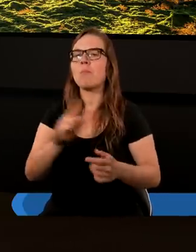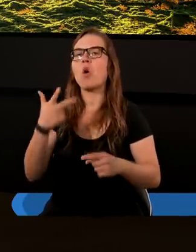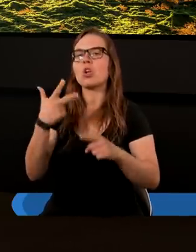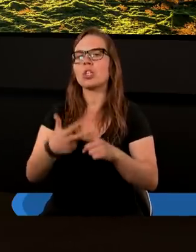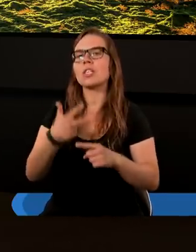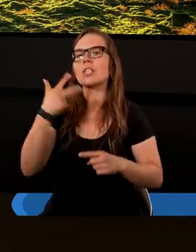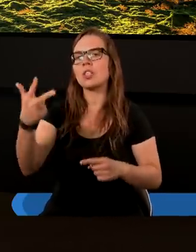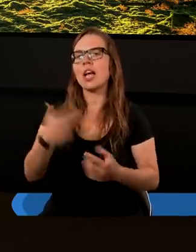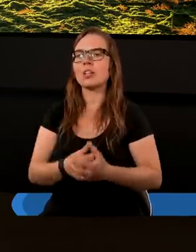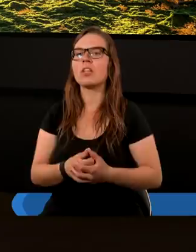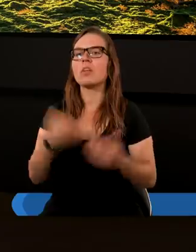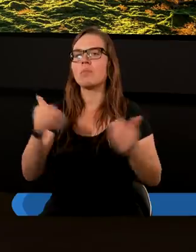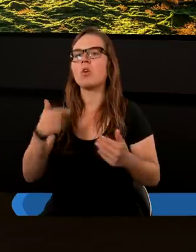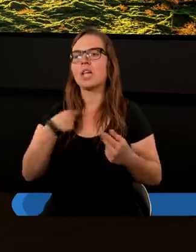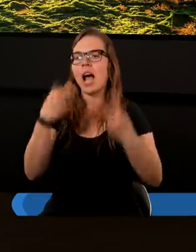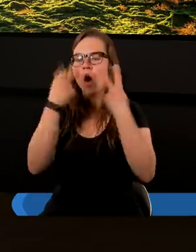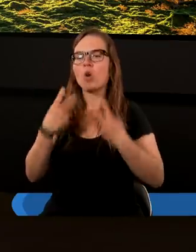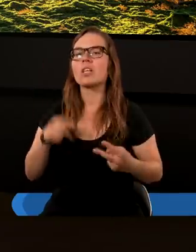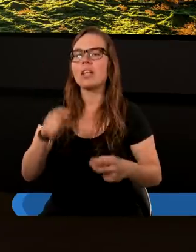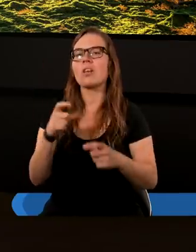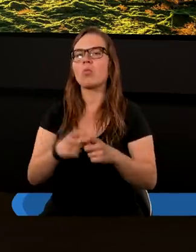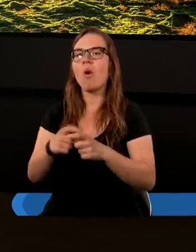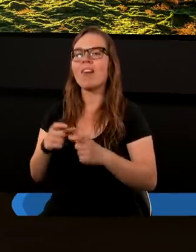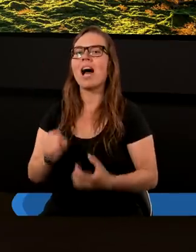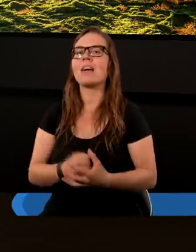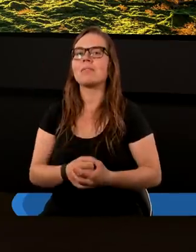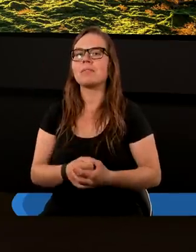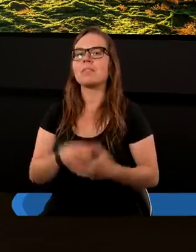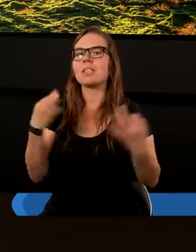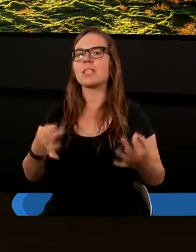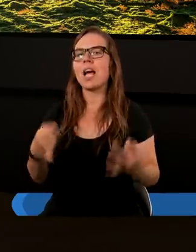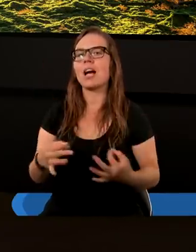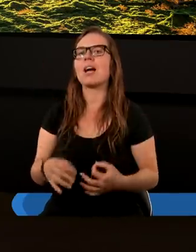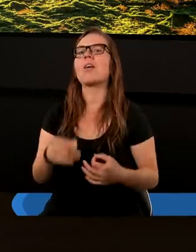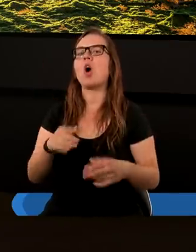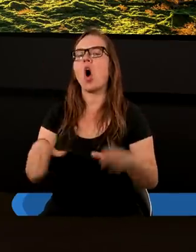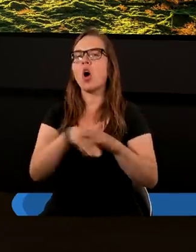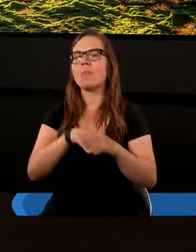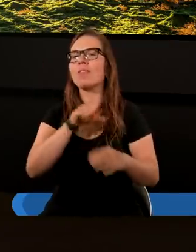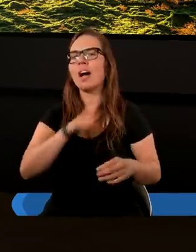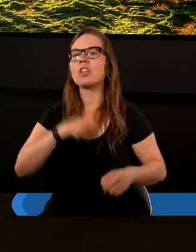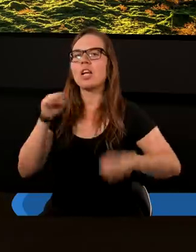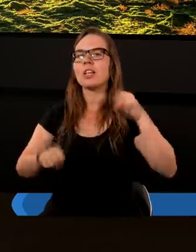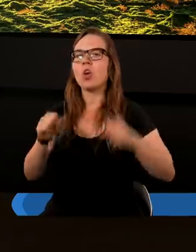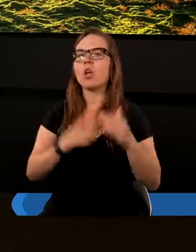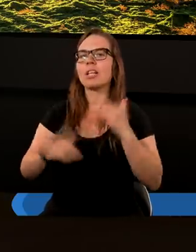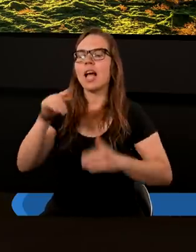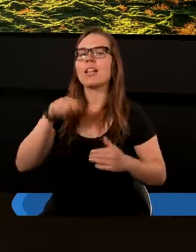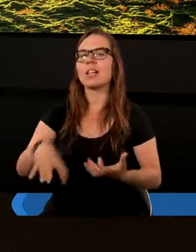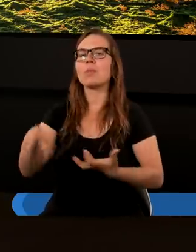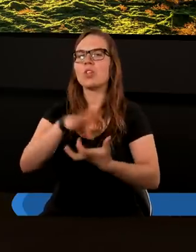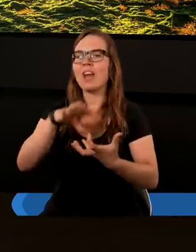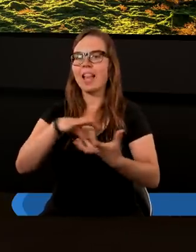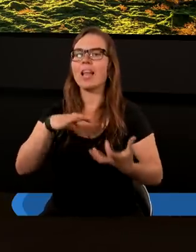trzydziesty trzeci. Może ja odczytam te słowa. Teraz odbywa się sąd nad tym